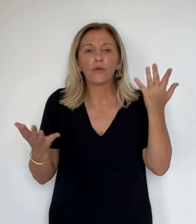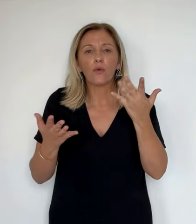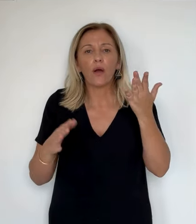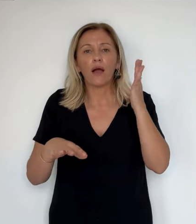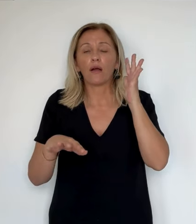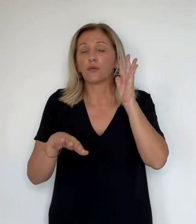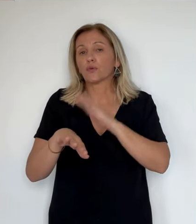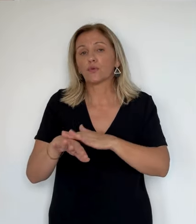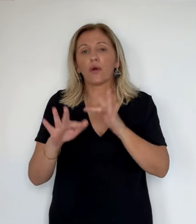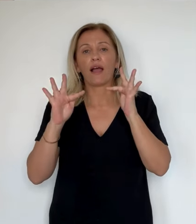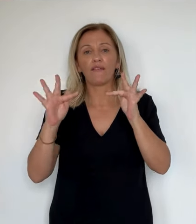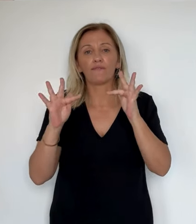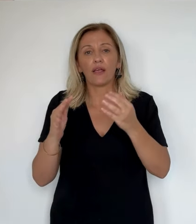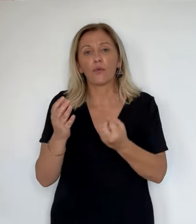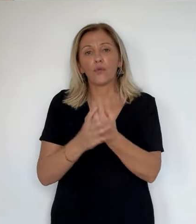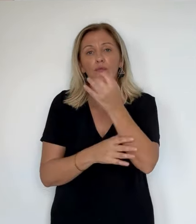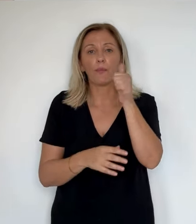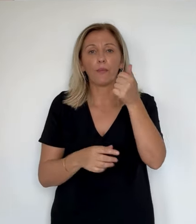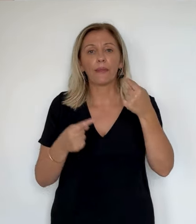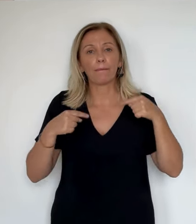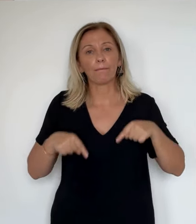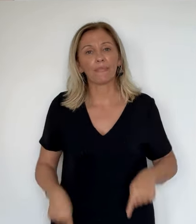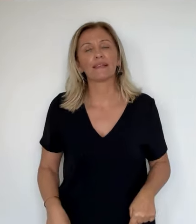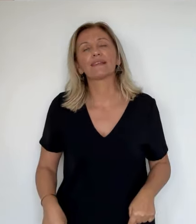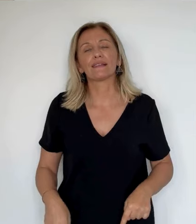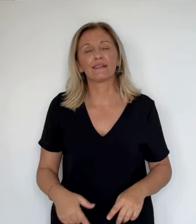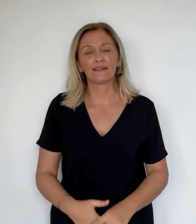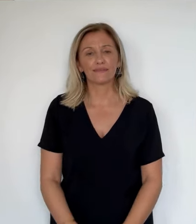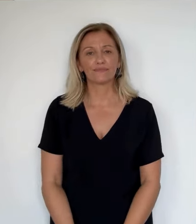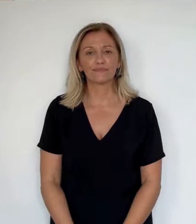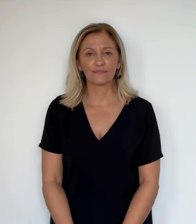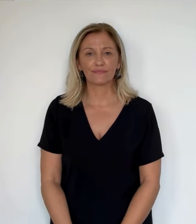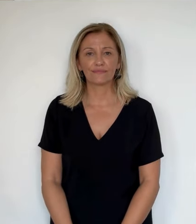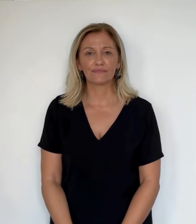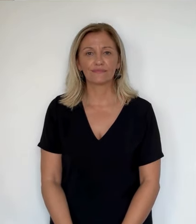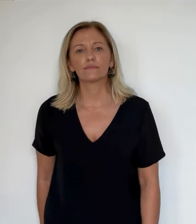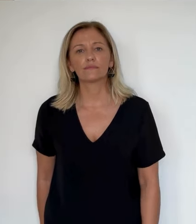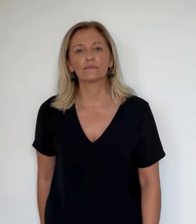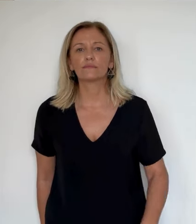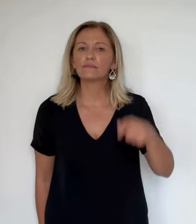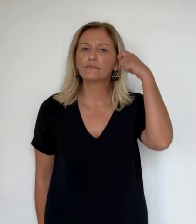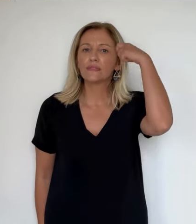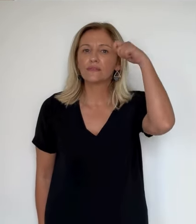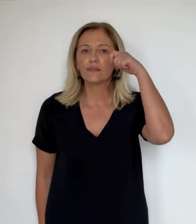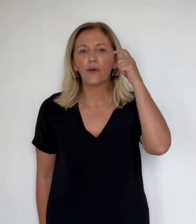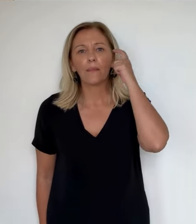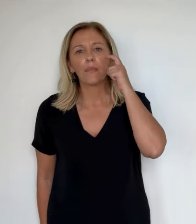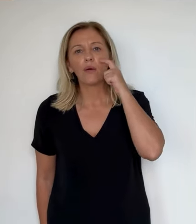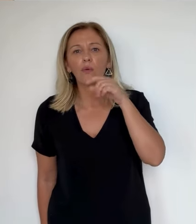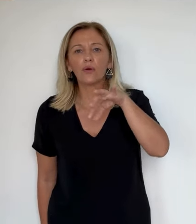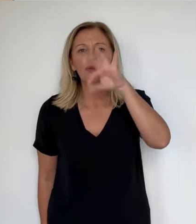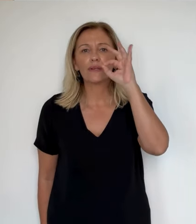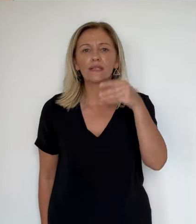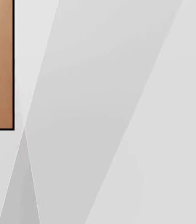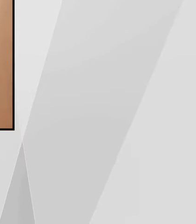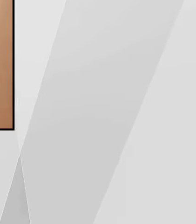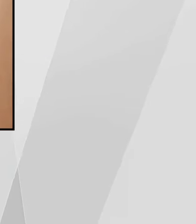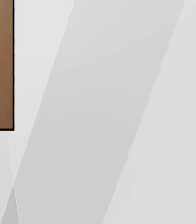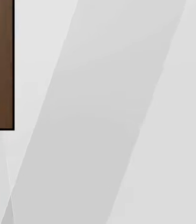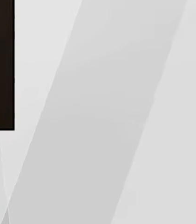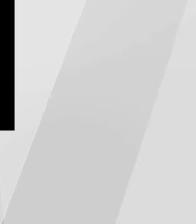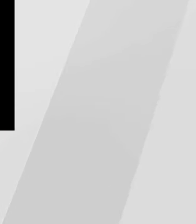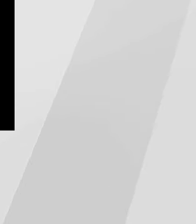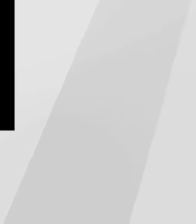'État et la Corse. Contacté, le président de l'exécutif, Gilles Siméon, il n'a en revanche pour l'heure pas souhaité s'exprimer publiquement sur cette récente